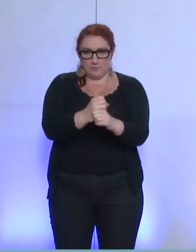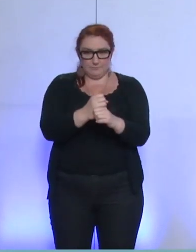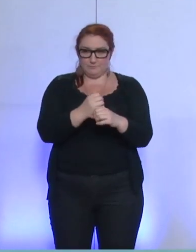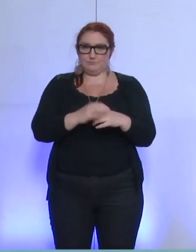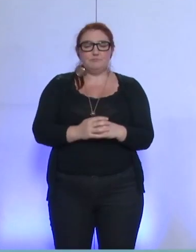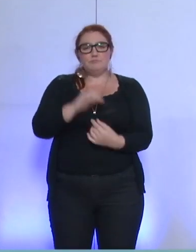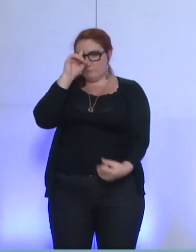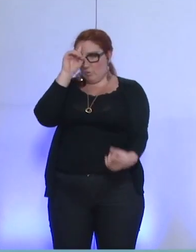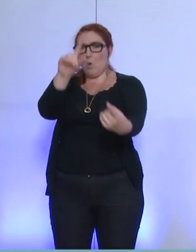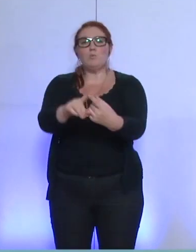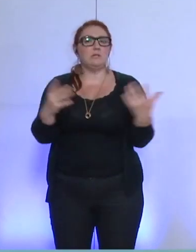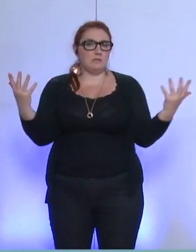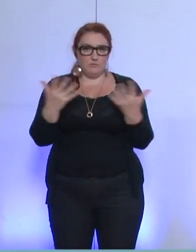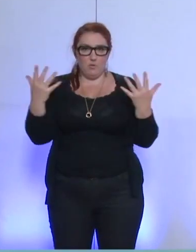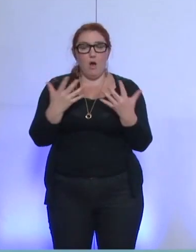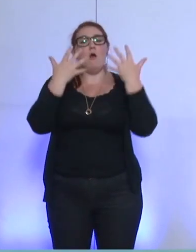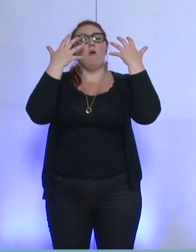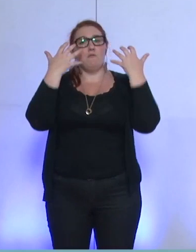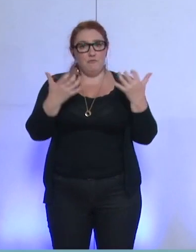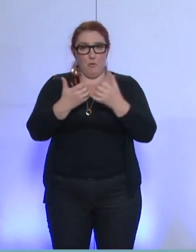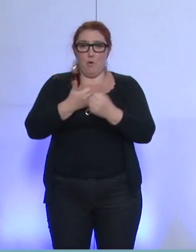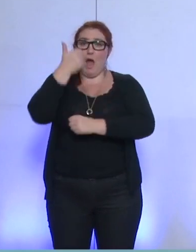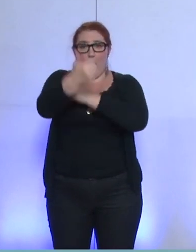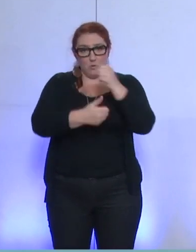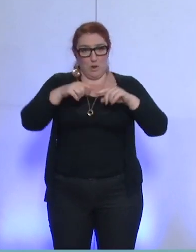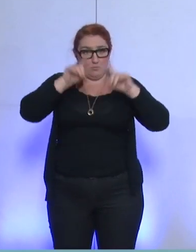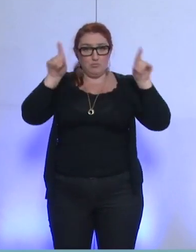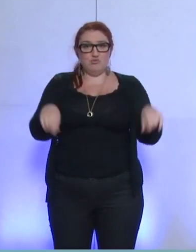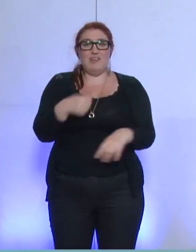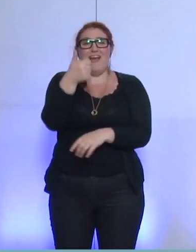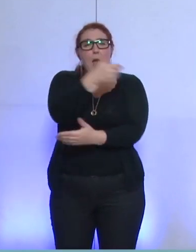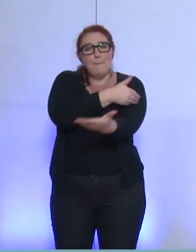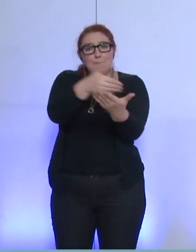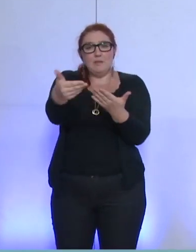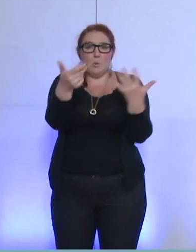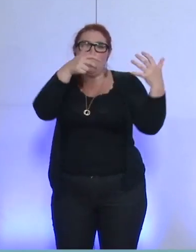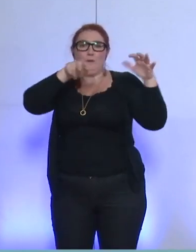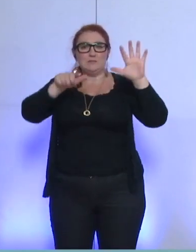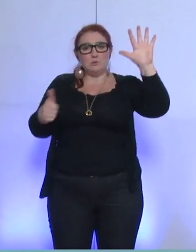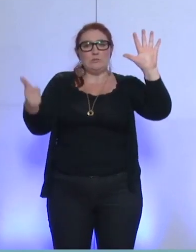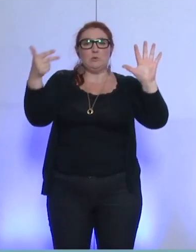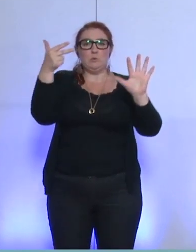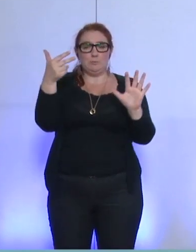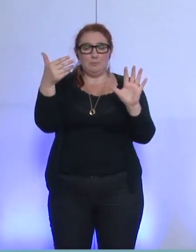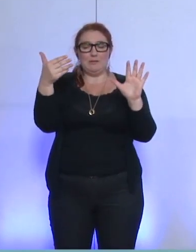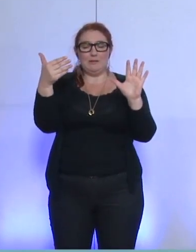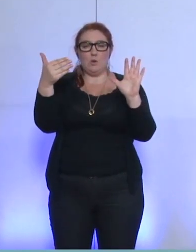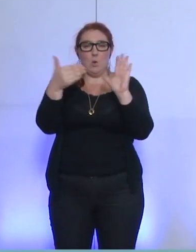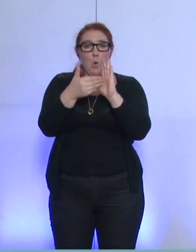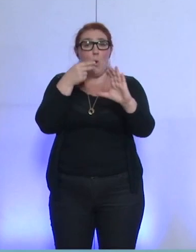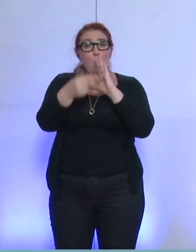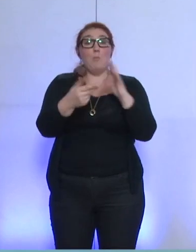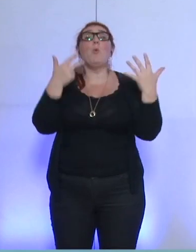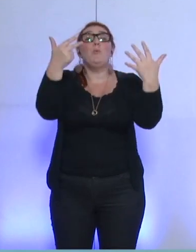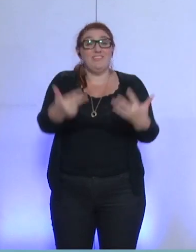dans un budget annuel de 1,860,000 euros sur 8 ans, dont 1